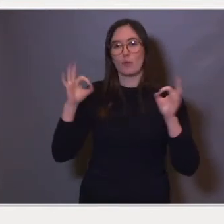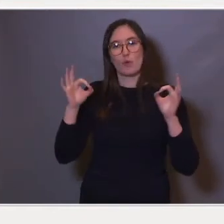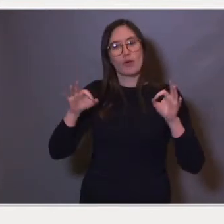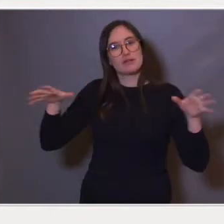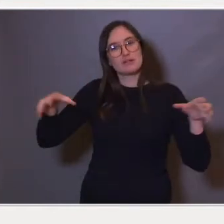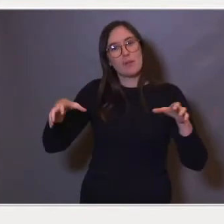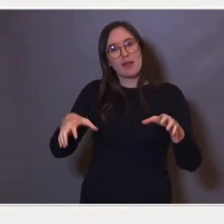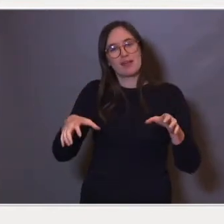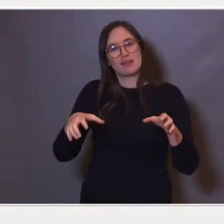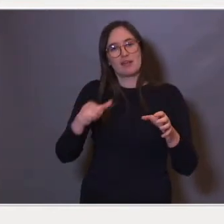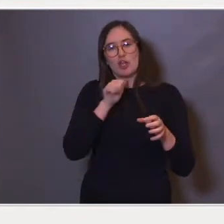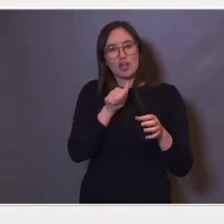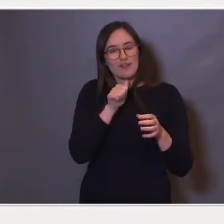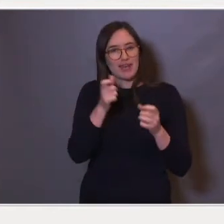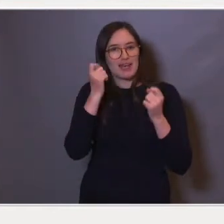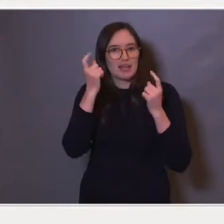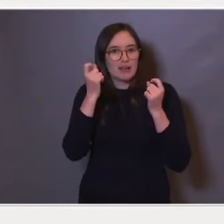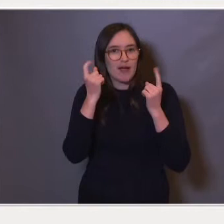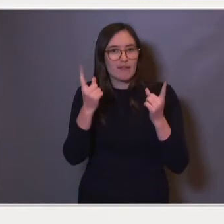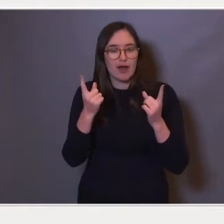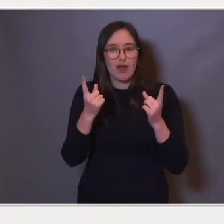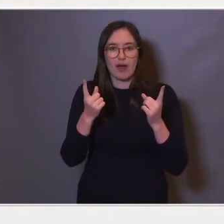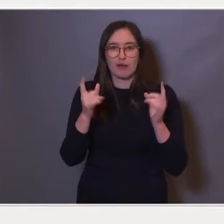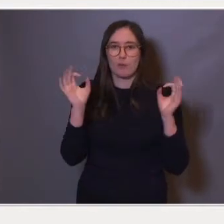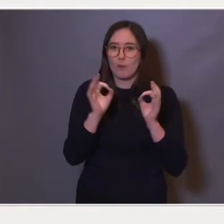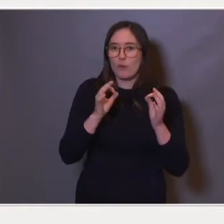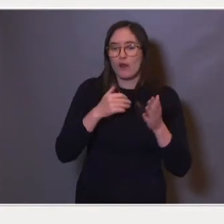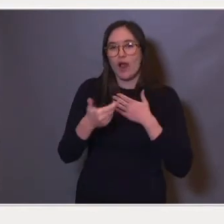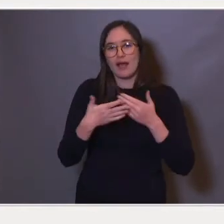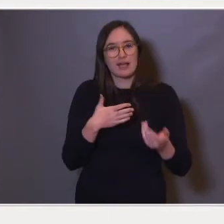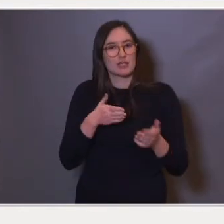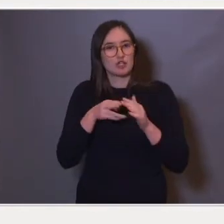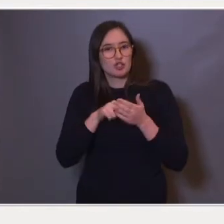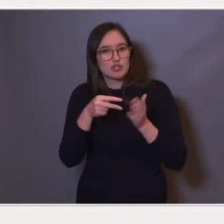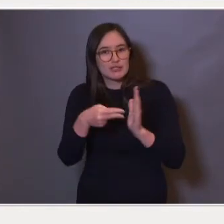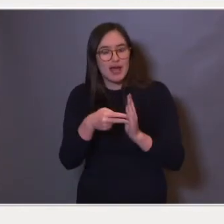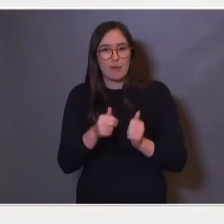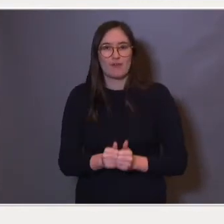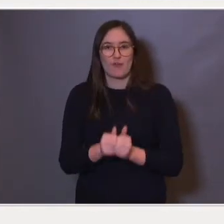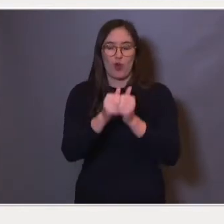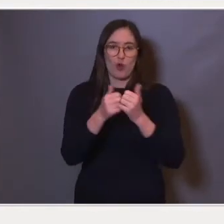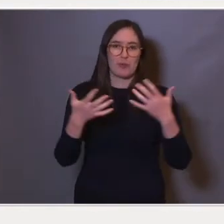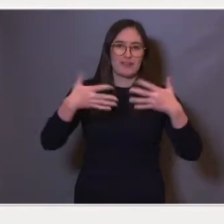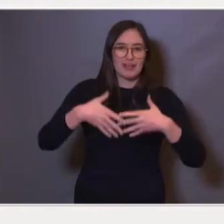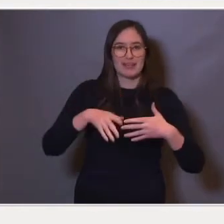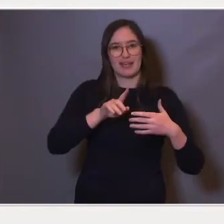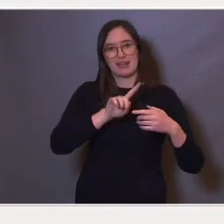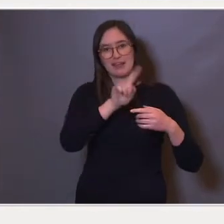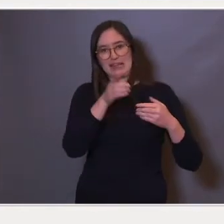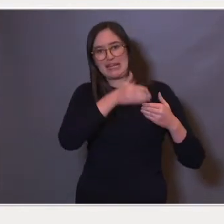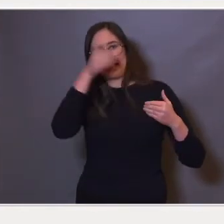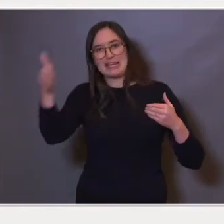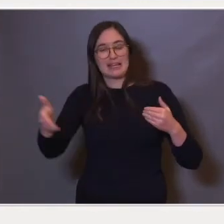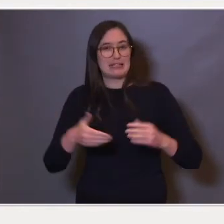nødvendig av data, ikke laget et system for å kunne følge opp virkningene over lang tid.